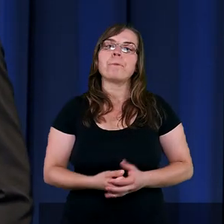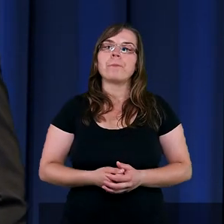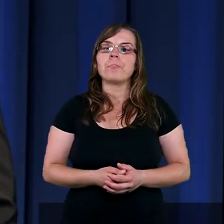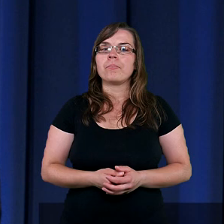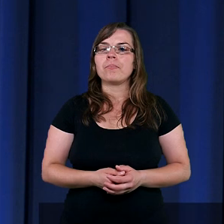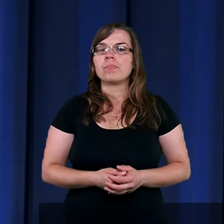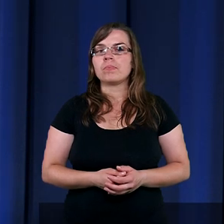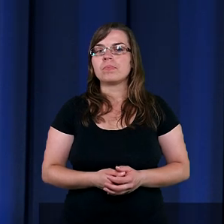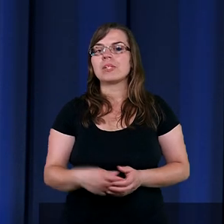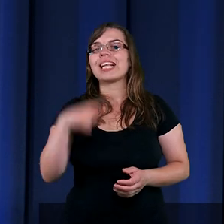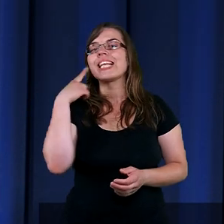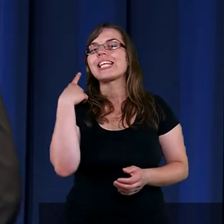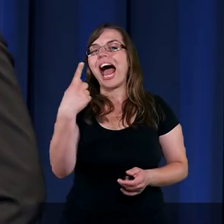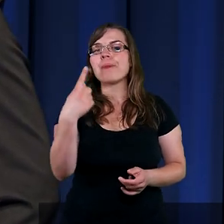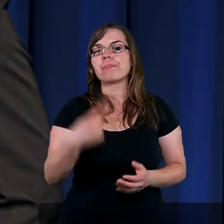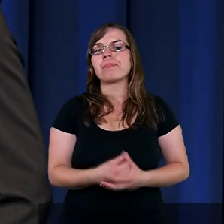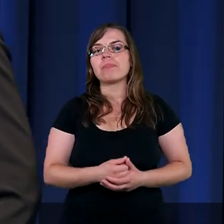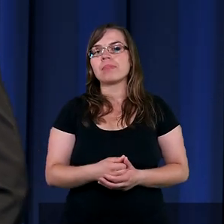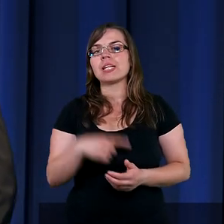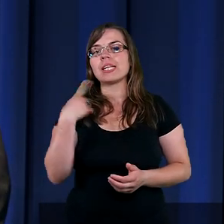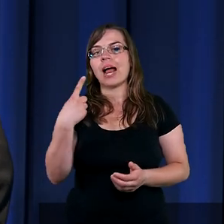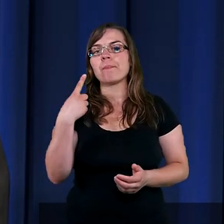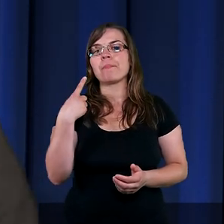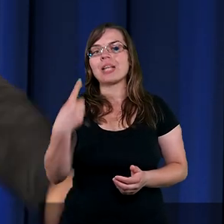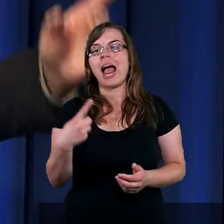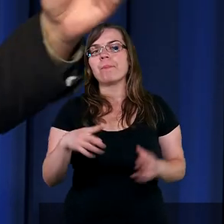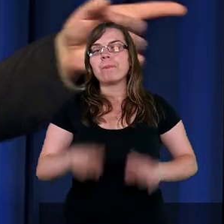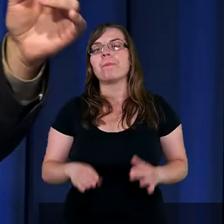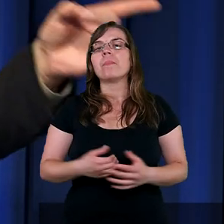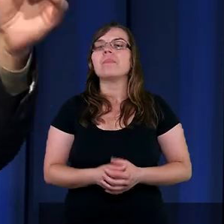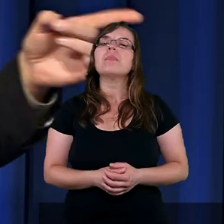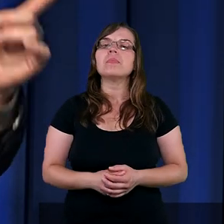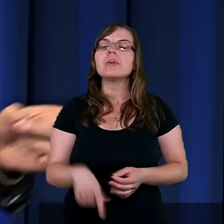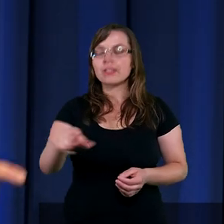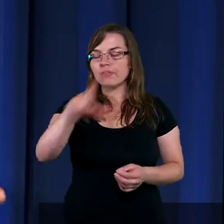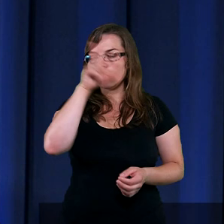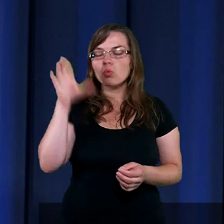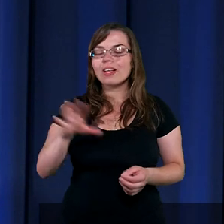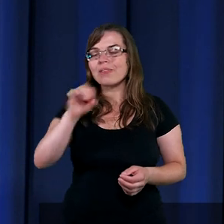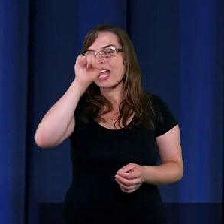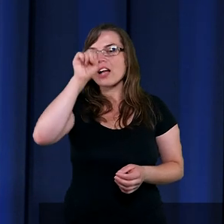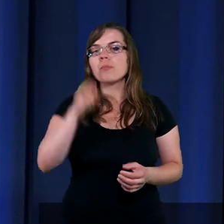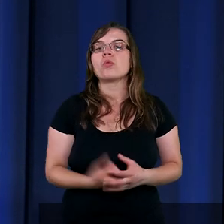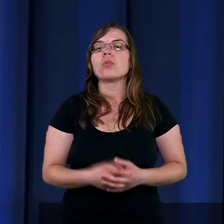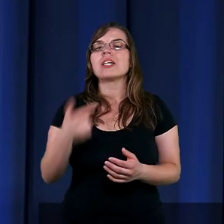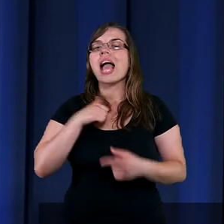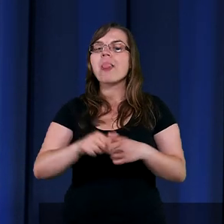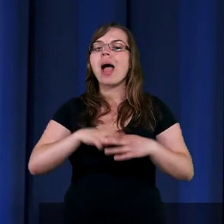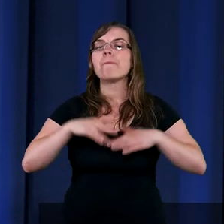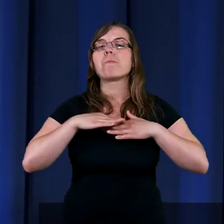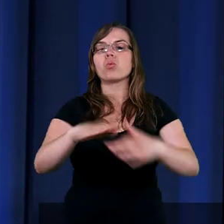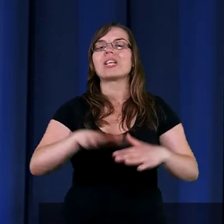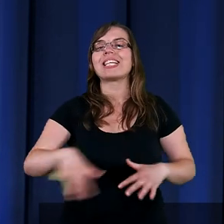Zostałem sam. Sam. Bóg został ze swoim ludem w Egipcie, a ja jestem na pustyni.